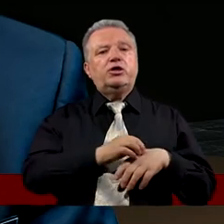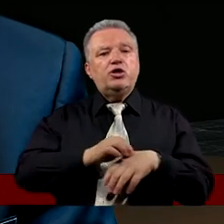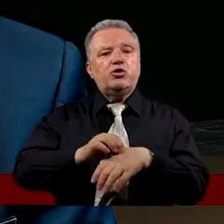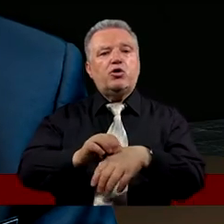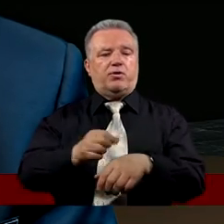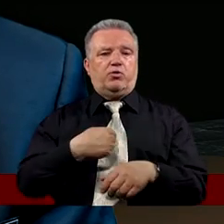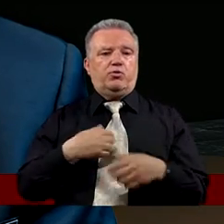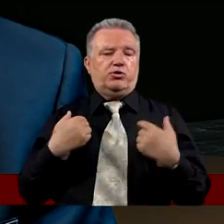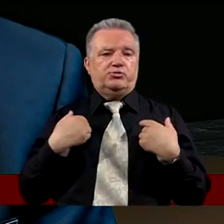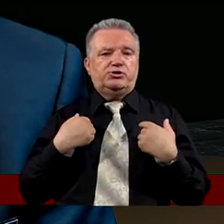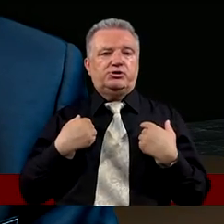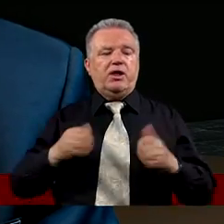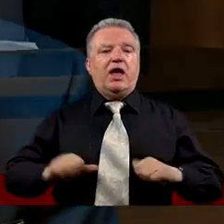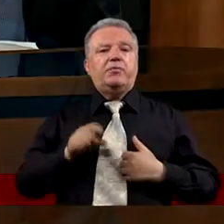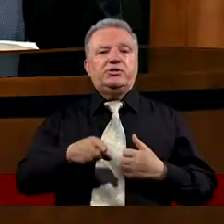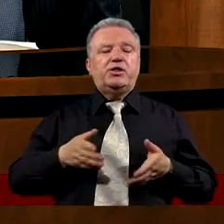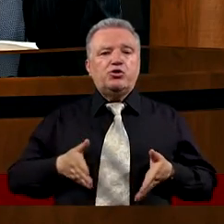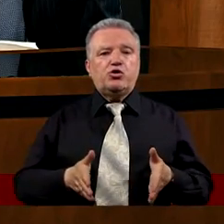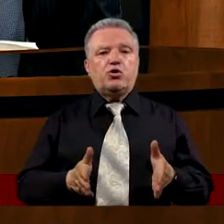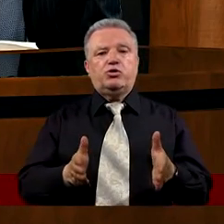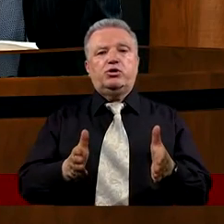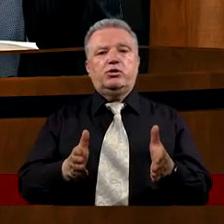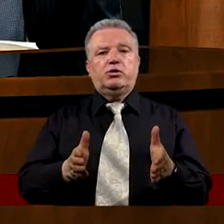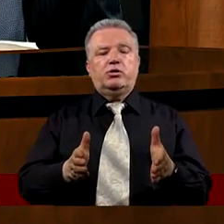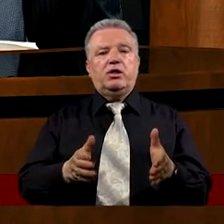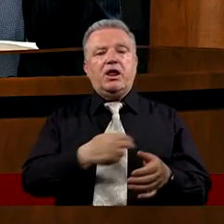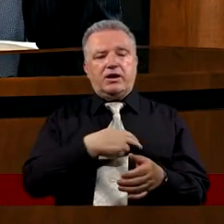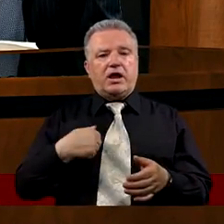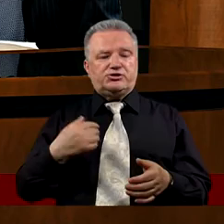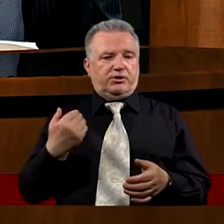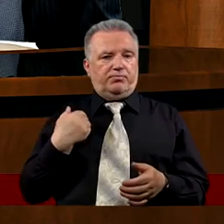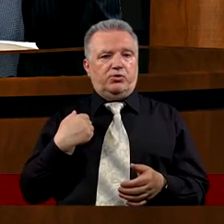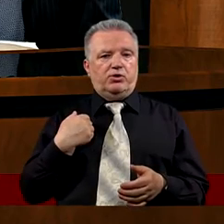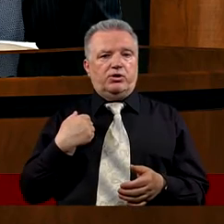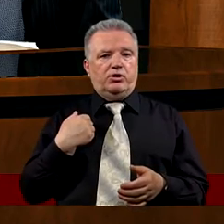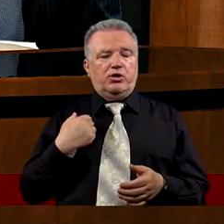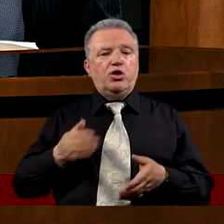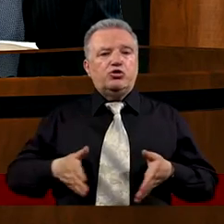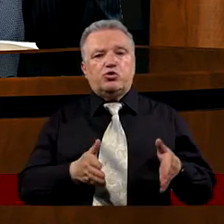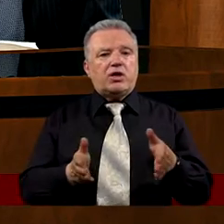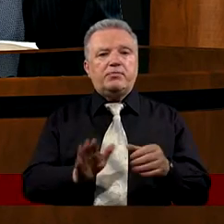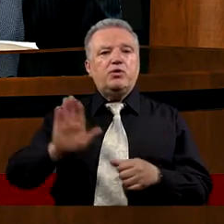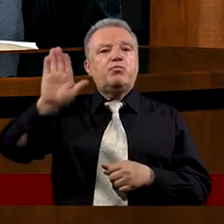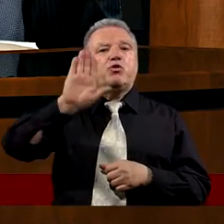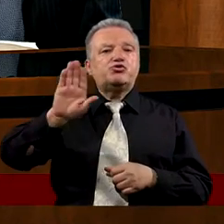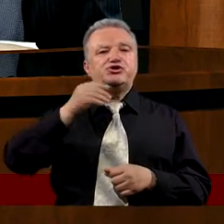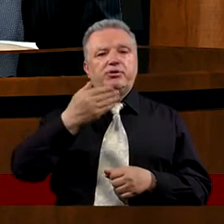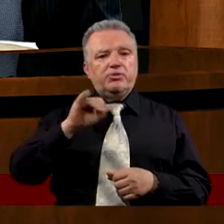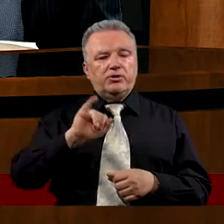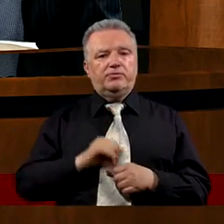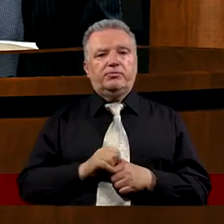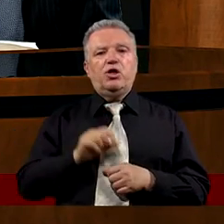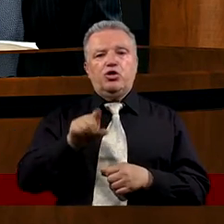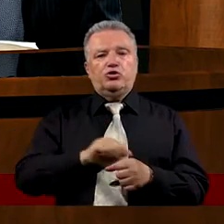Kierował tym życiem I żeby te drogi Nasze były Były Drogami Bożymi